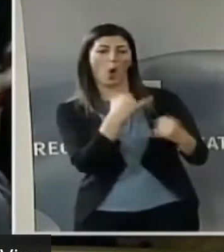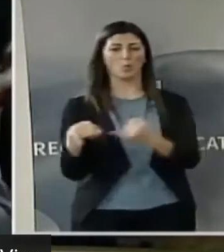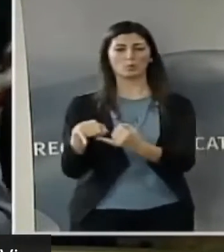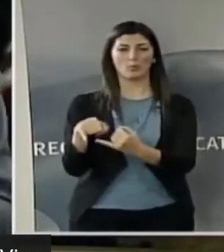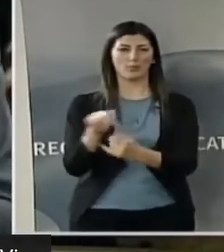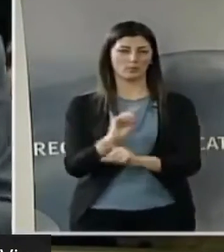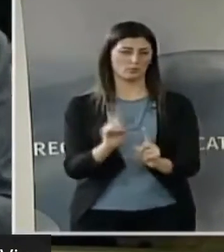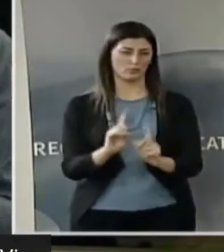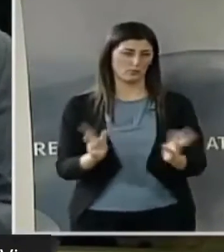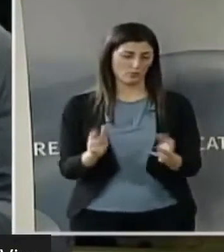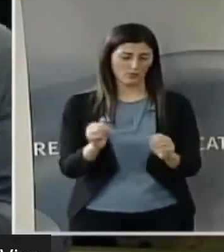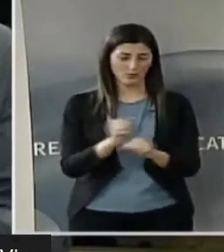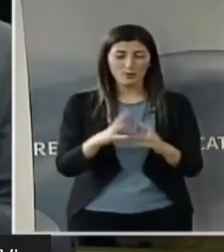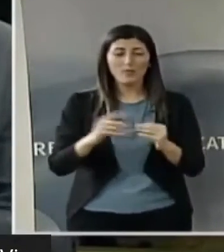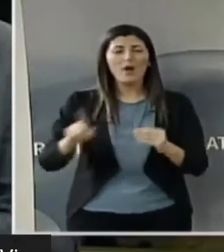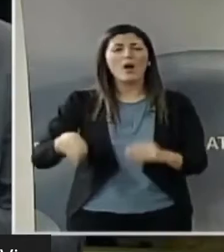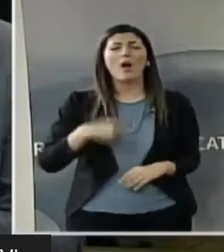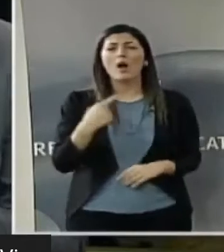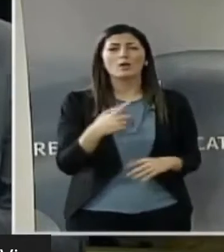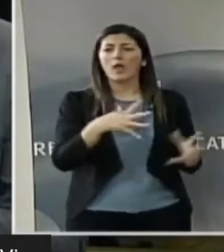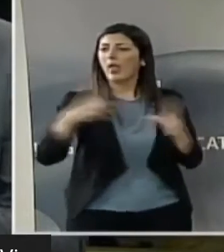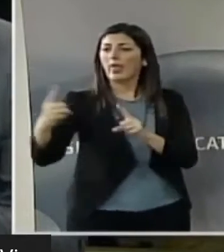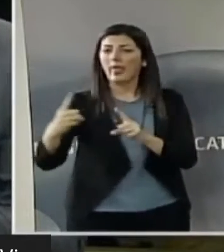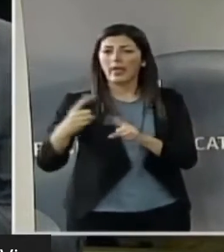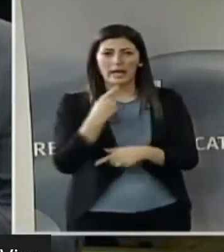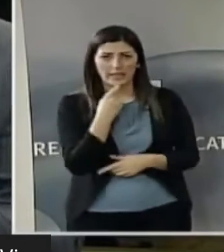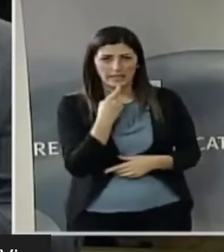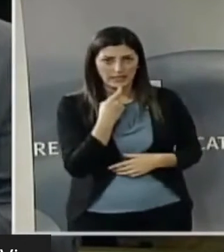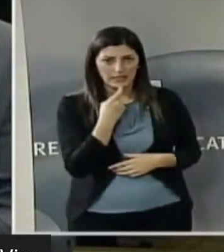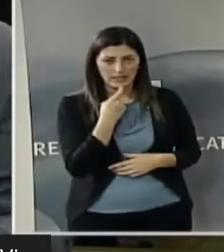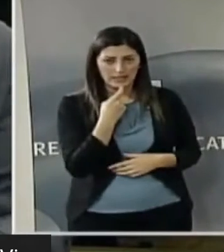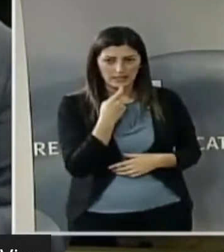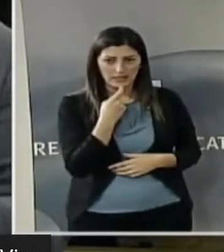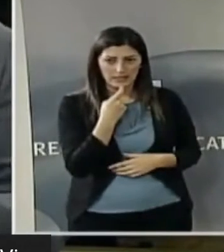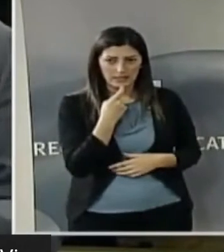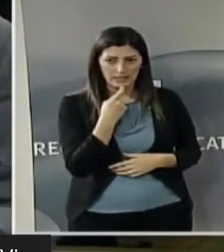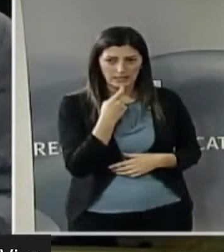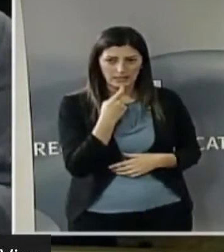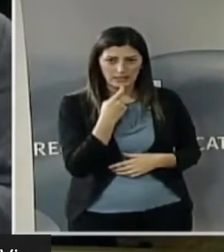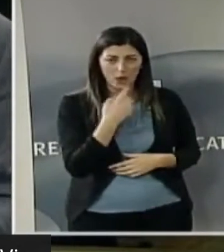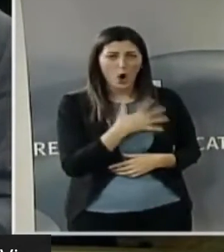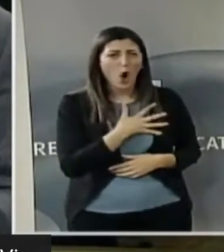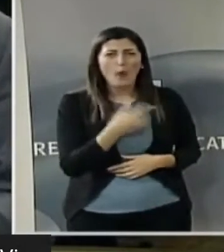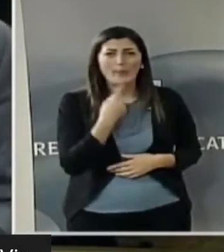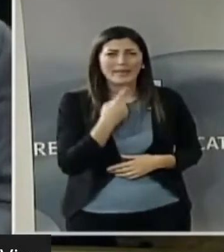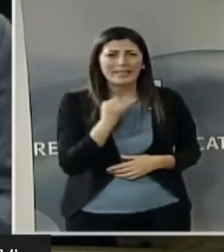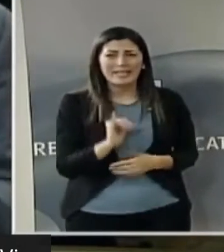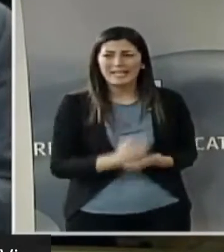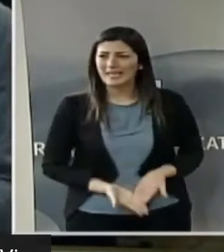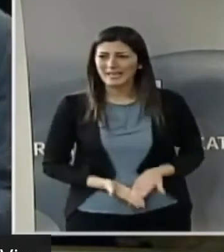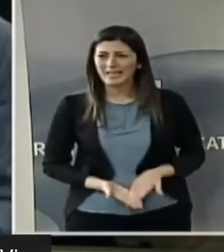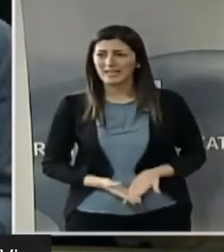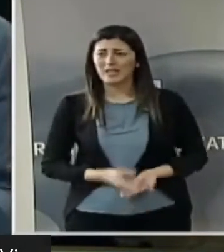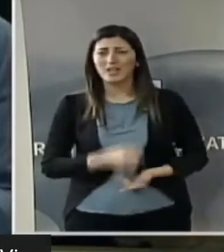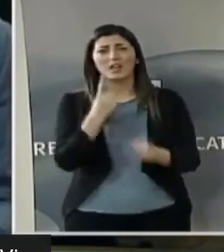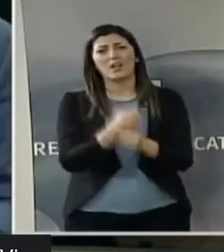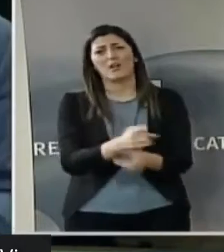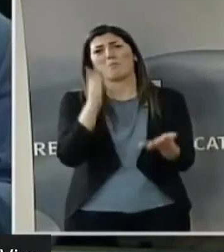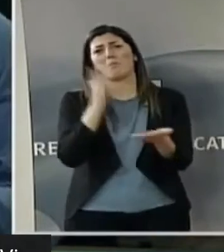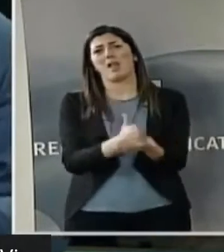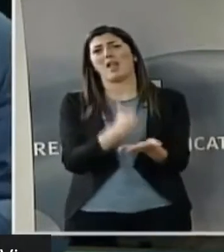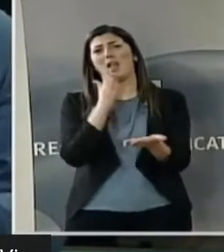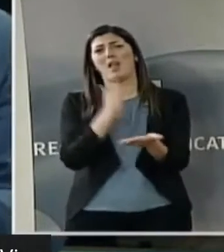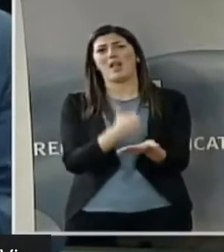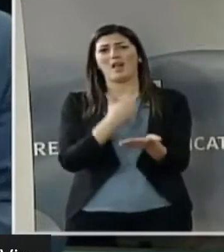Dopodiché, con chi ve la dovete prendere? Cioè, dopo quattro anni, con chi ve la prendete? Ma la dovete smettere di dare